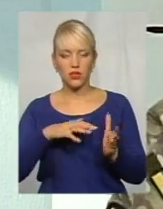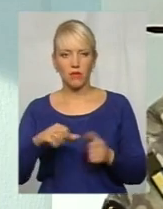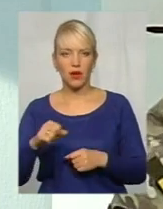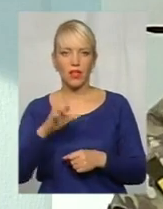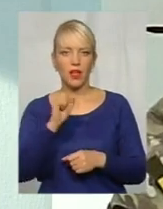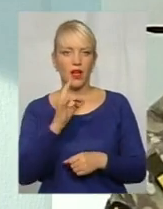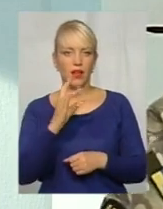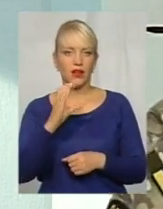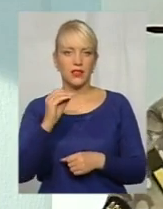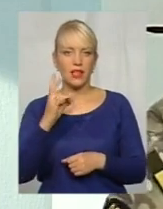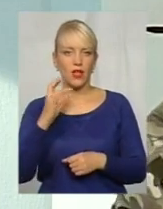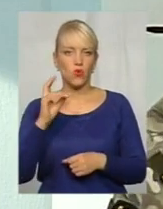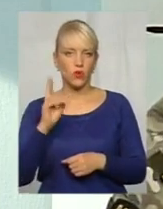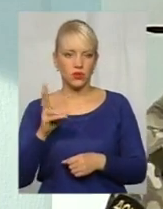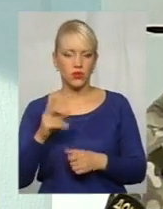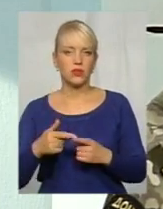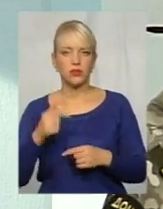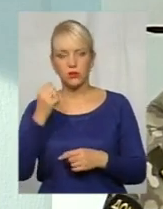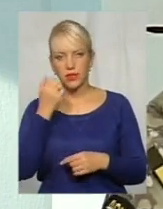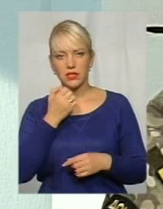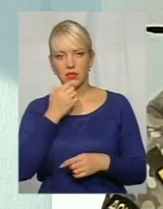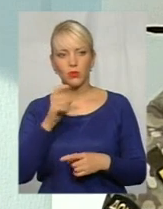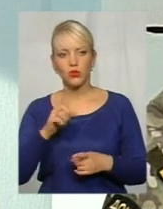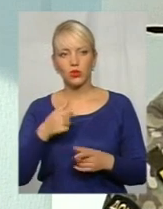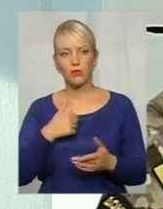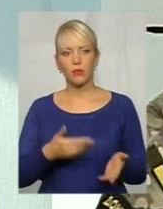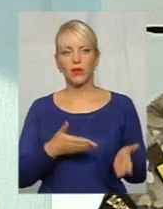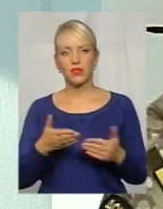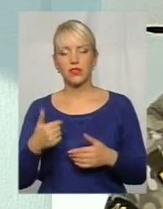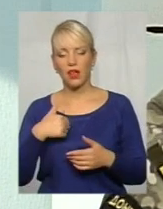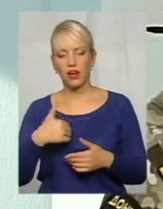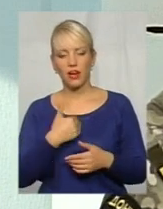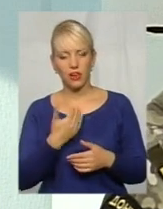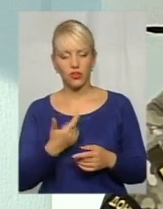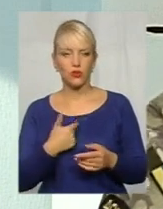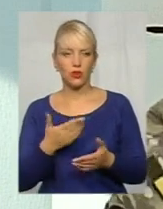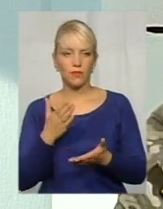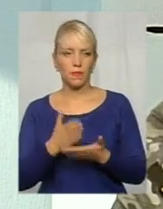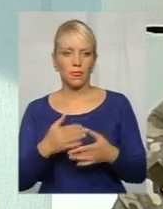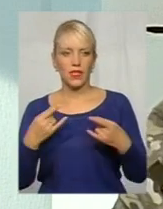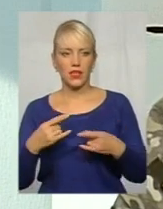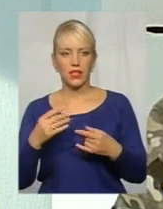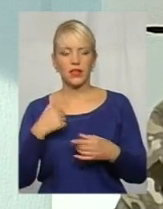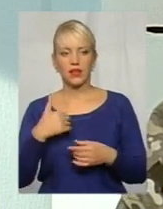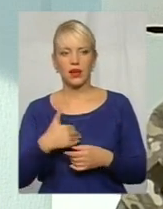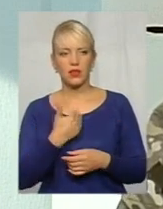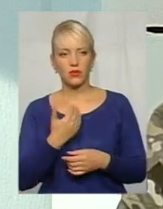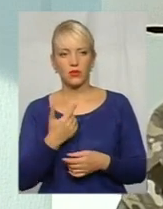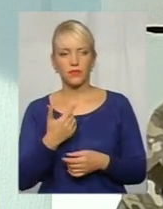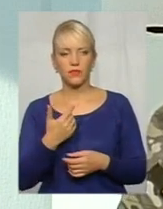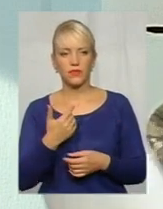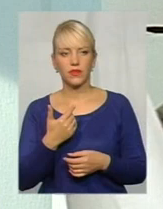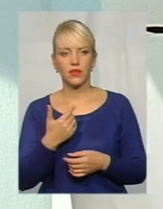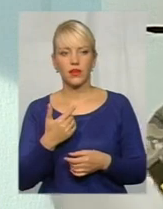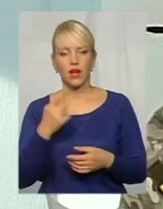як в прямому фері, спасибо, що пригласили мені на цю передачу, я с удовольствием приехав би. І буду, хочу